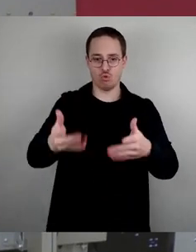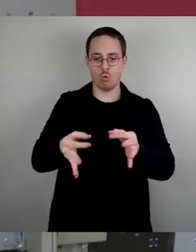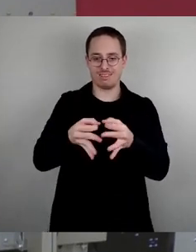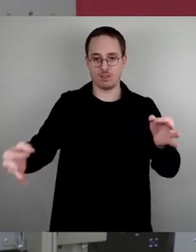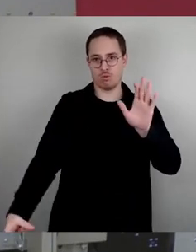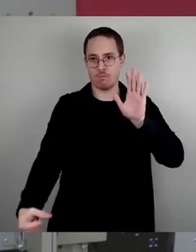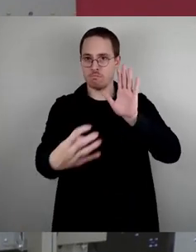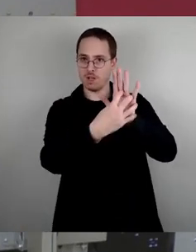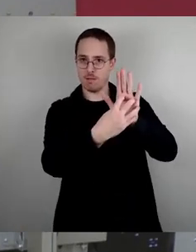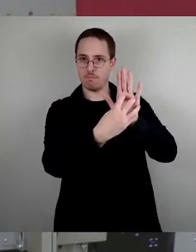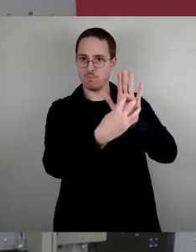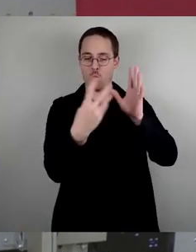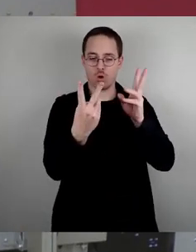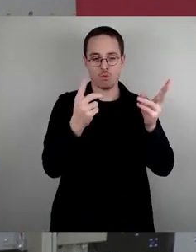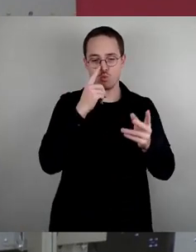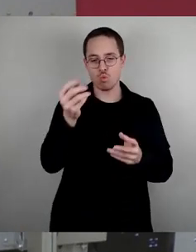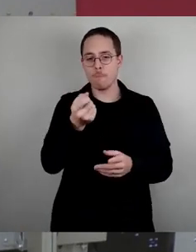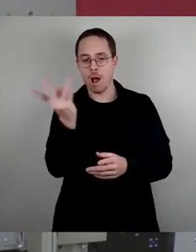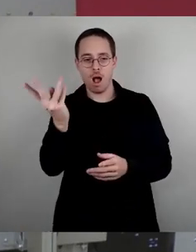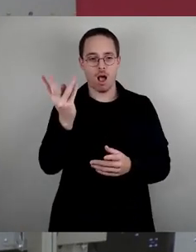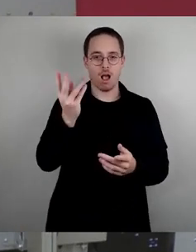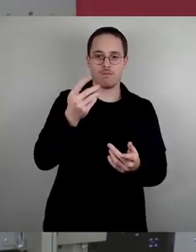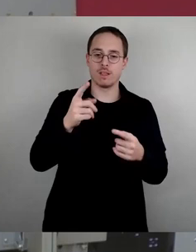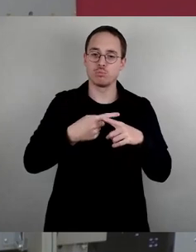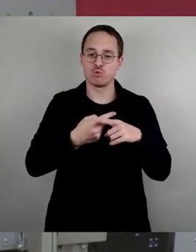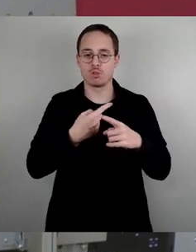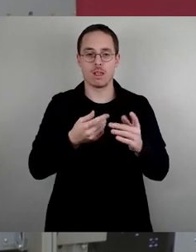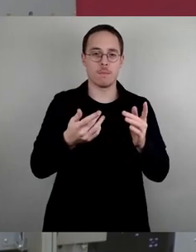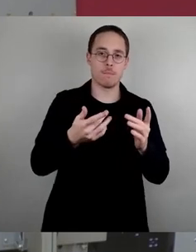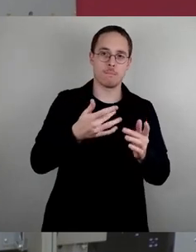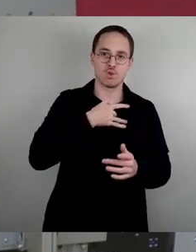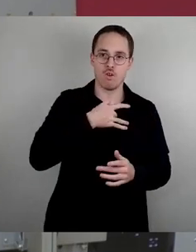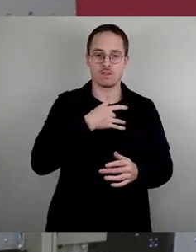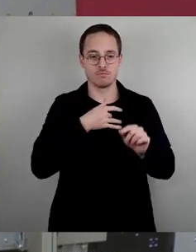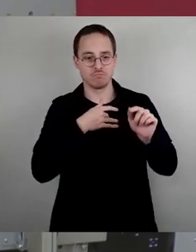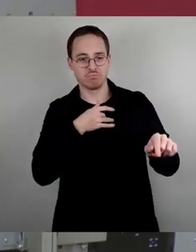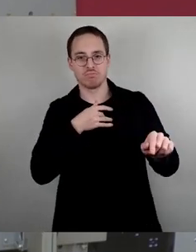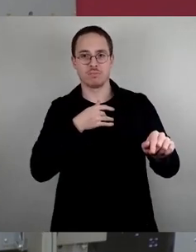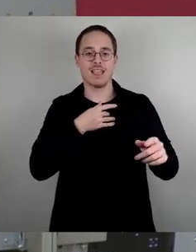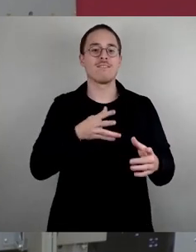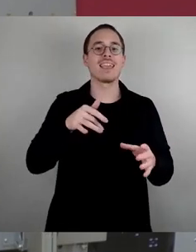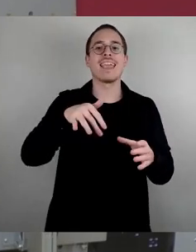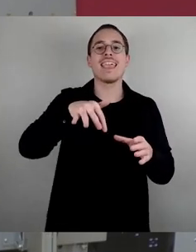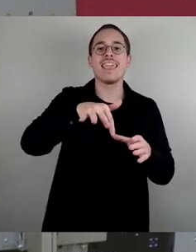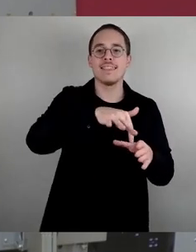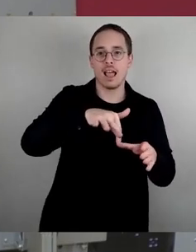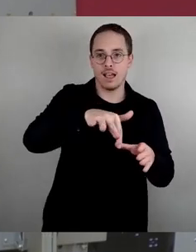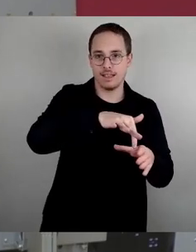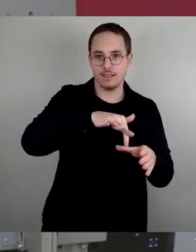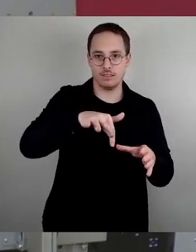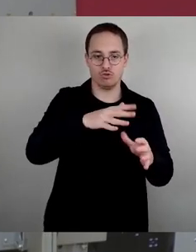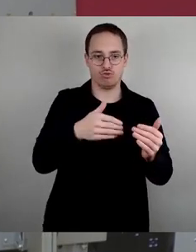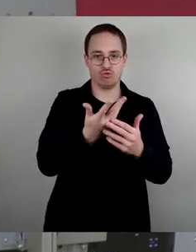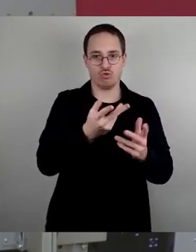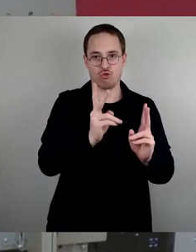sind. Das ist die Altstadt, das ist die innere Neustadt und die Neustadt, den Leerstand über die ganze Stadt zu ziehen. Da bin ich auch sehr dafür, dass man das macht.